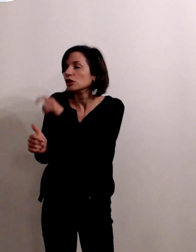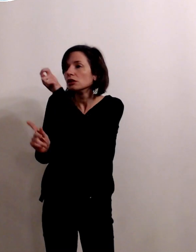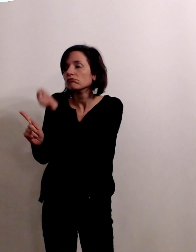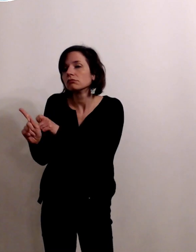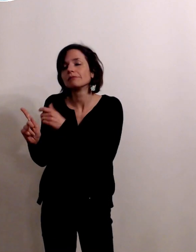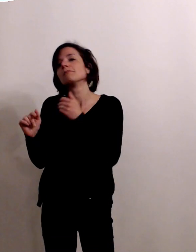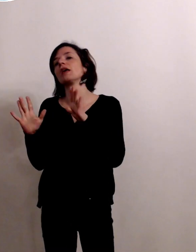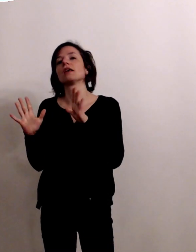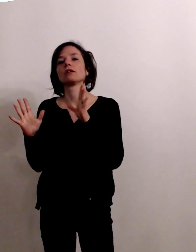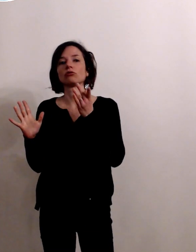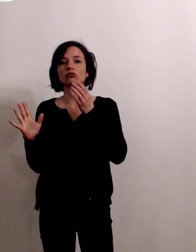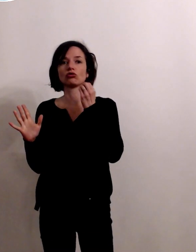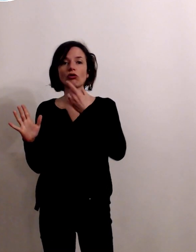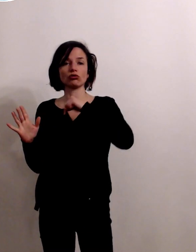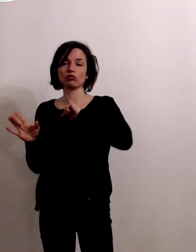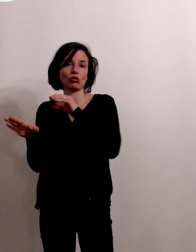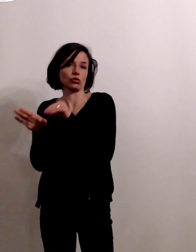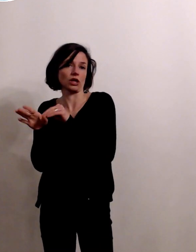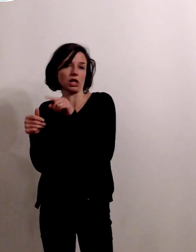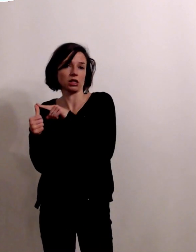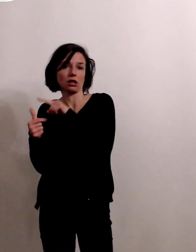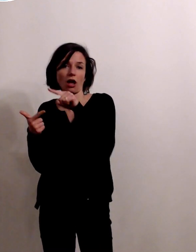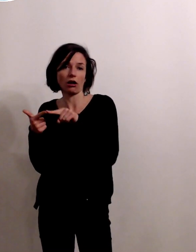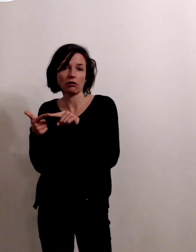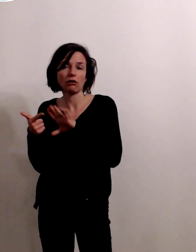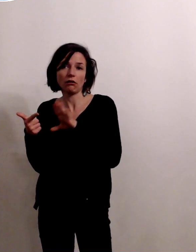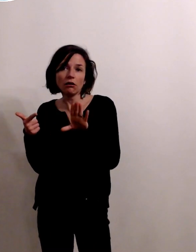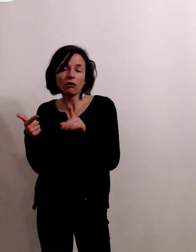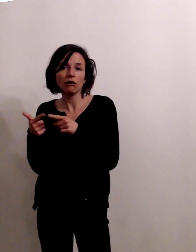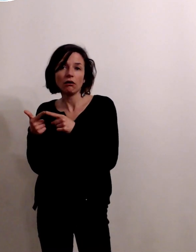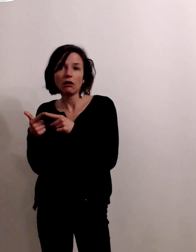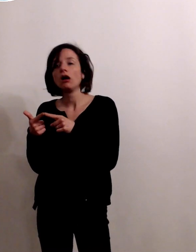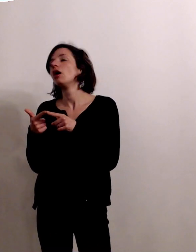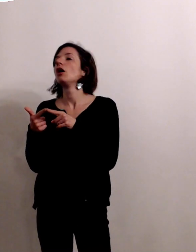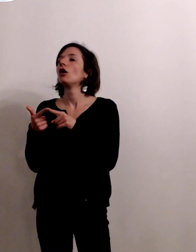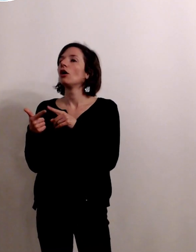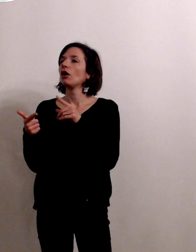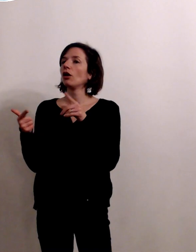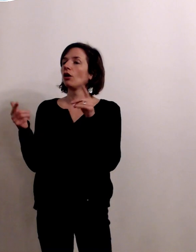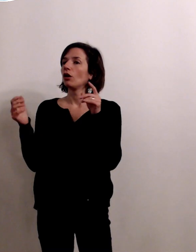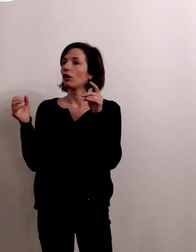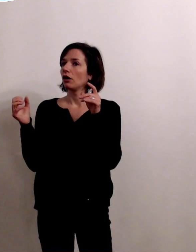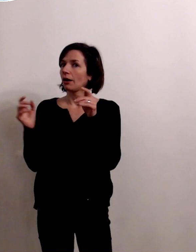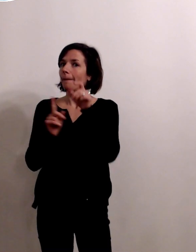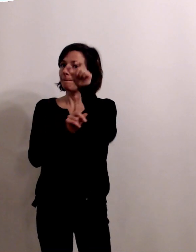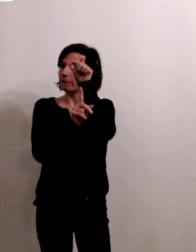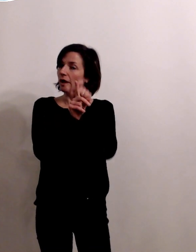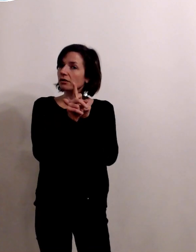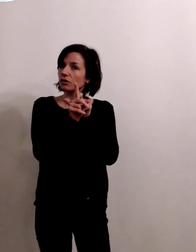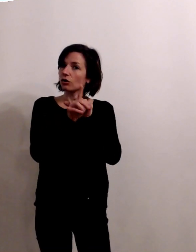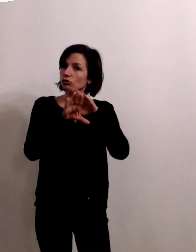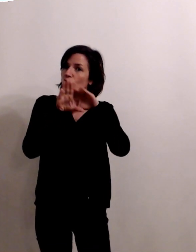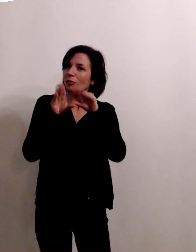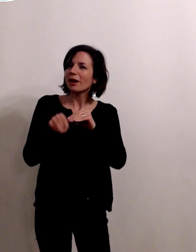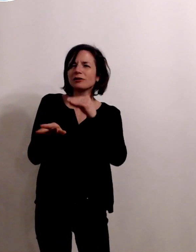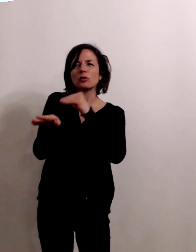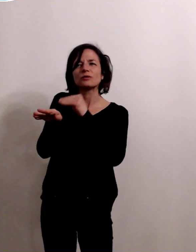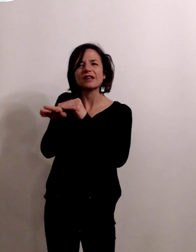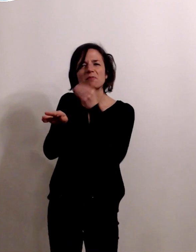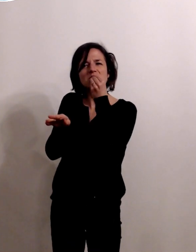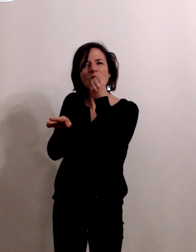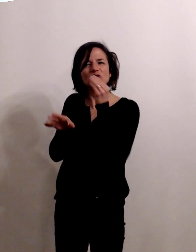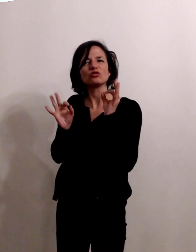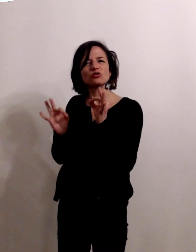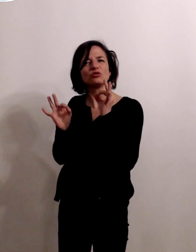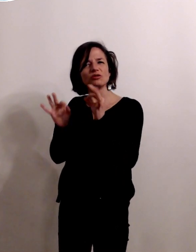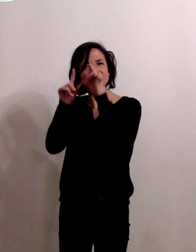'on préconise c'est ça il y a la possibilité de consulter une diététicienne pour des cas